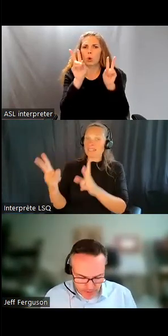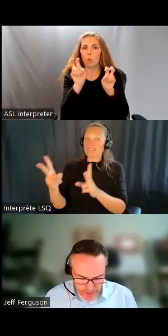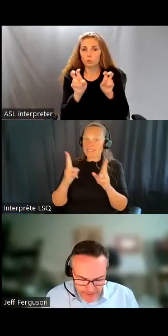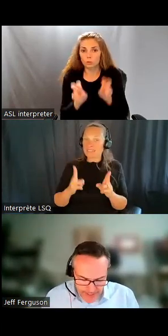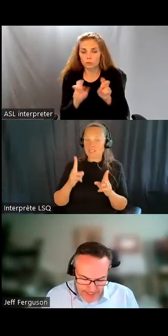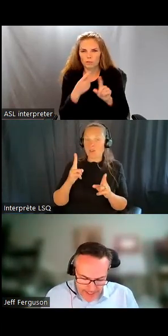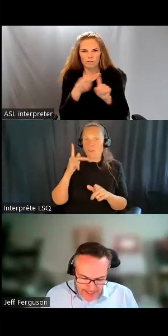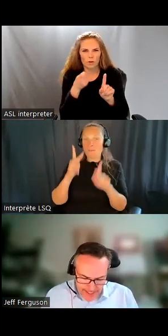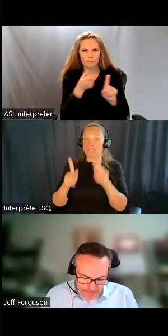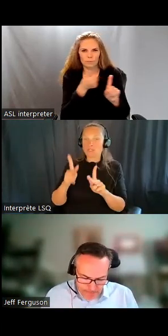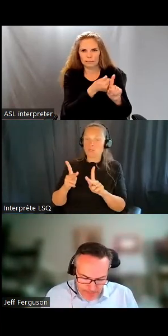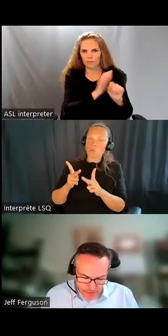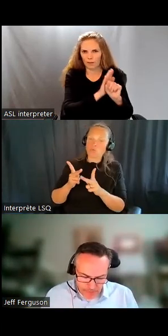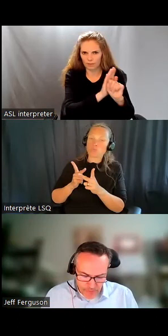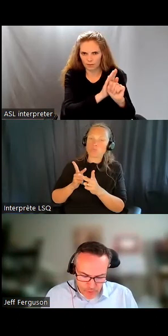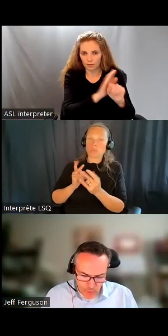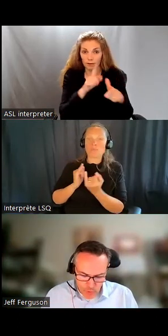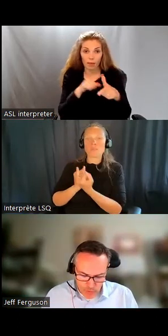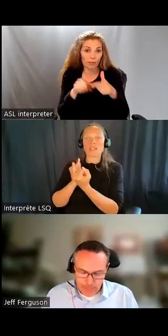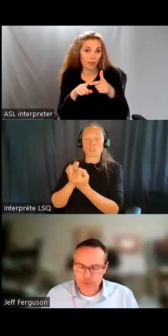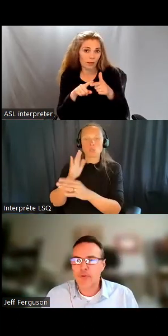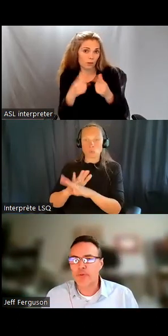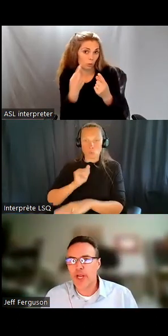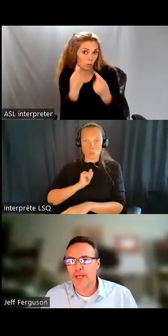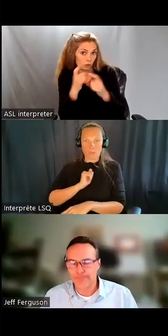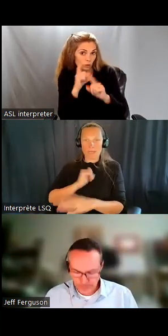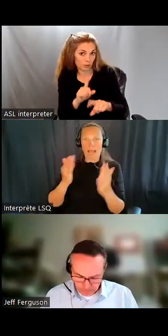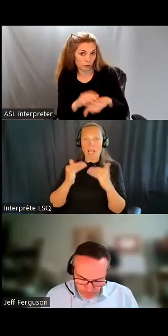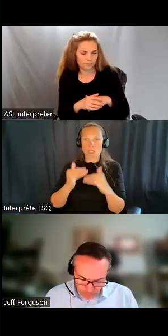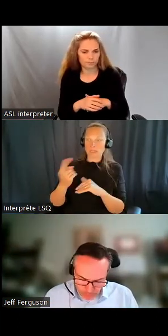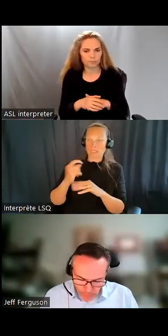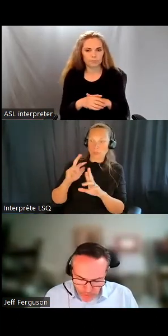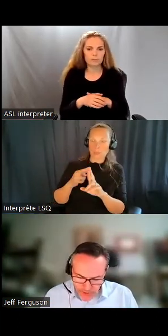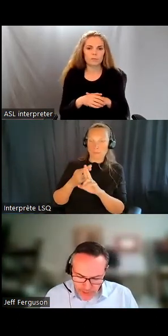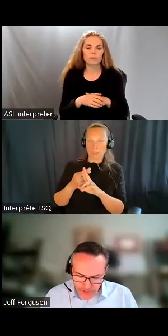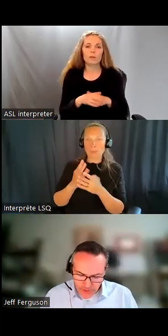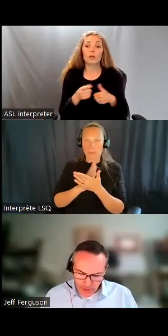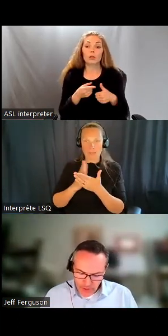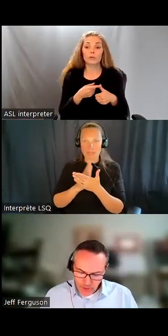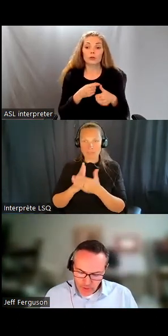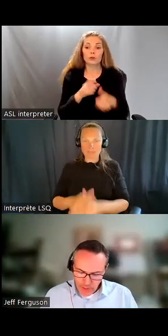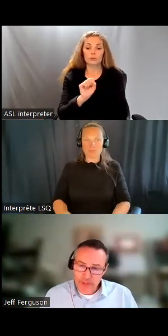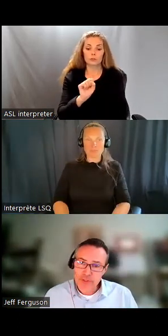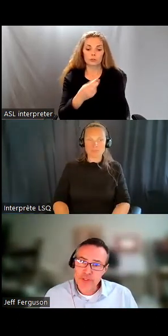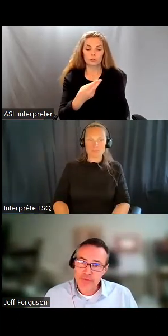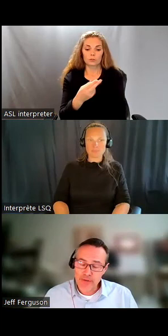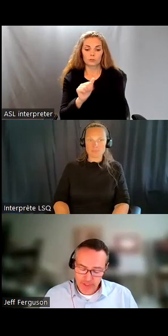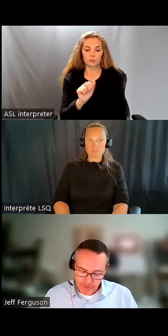de l'autonomie et ensuite, on aura une petite période de questions-réponses. La première citation vient de Shane qui dit